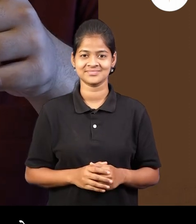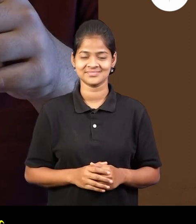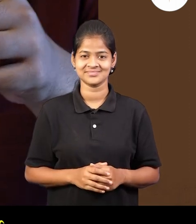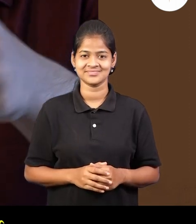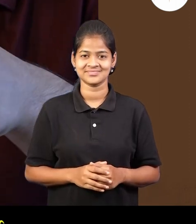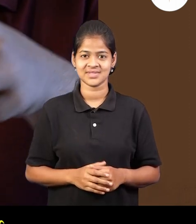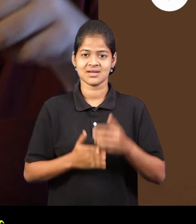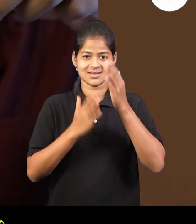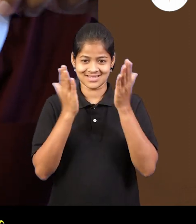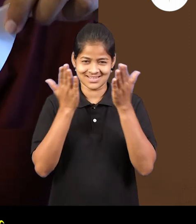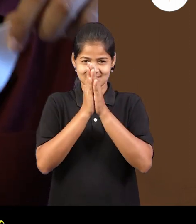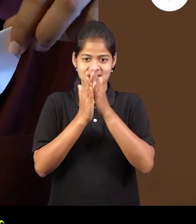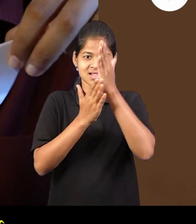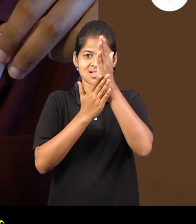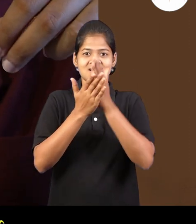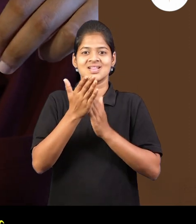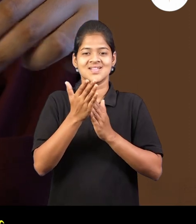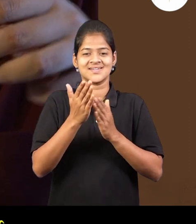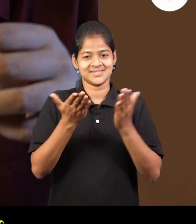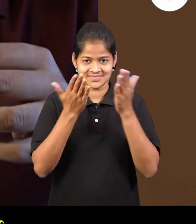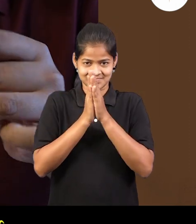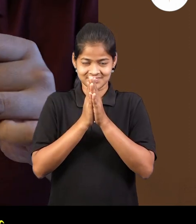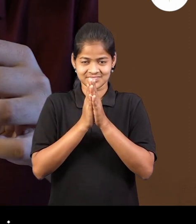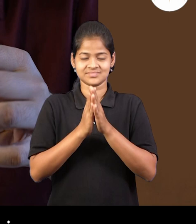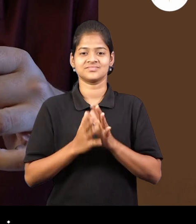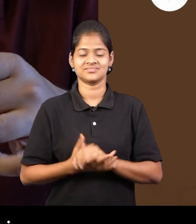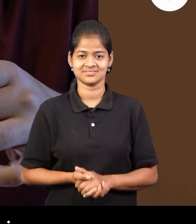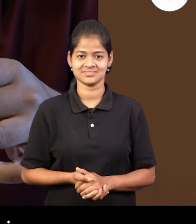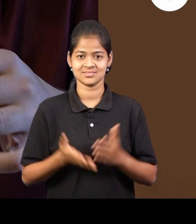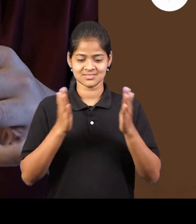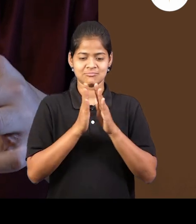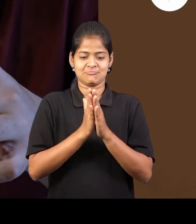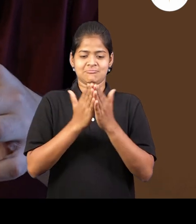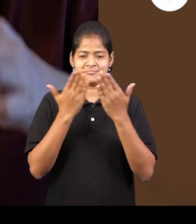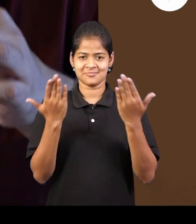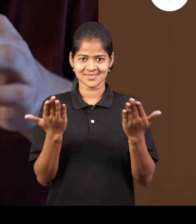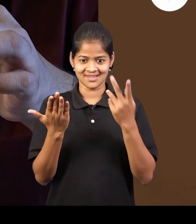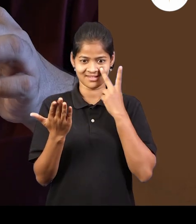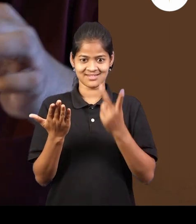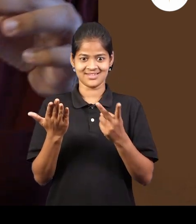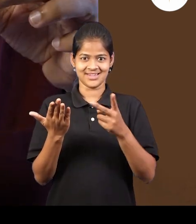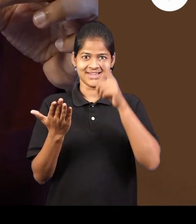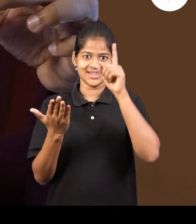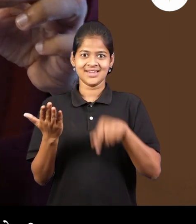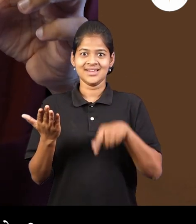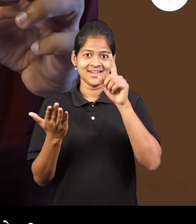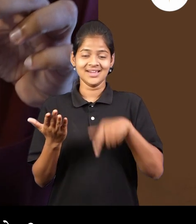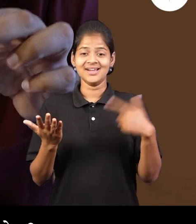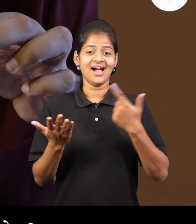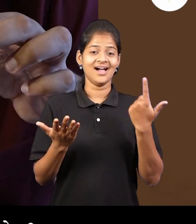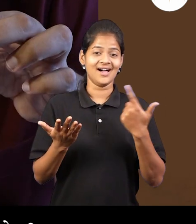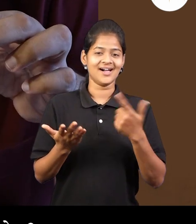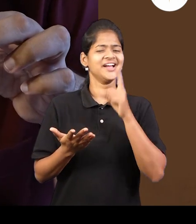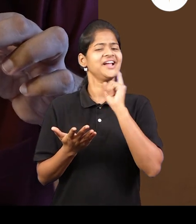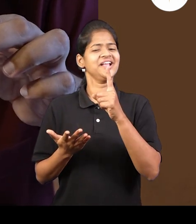अज़े जाल, अरधा वरतूल हाँ, अथा हे मी उलगड़ला नंतर हाँ, माला सांग इथे किती